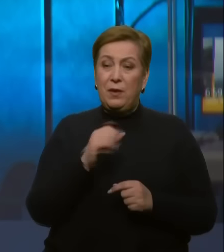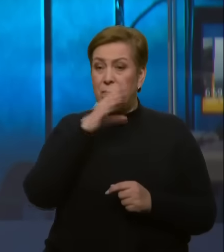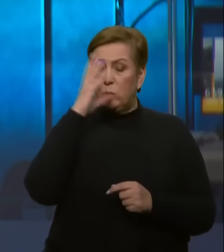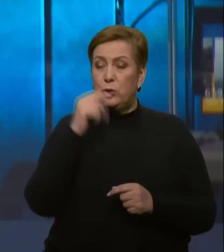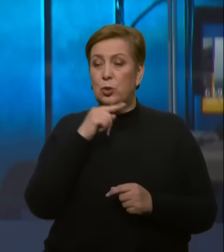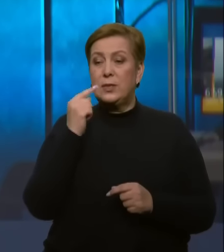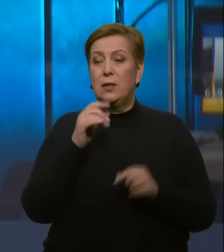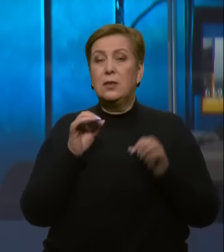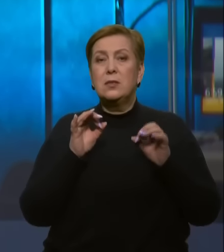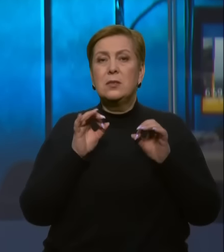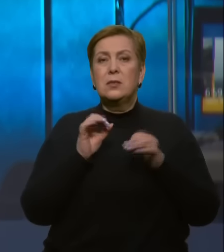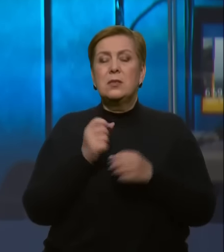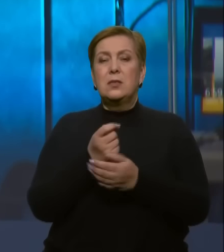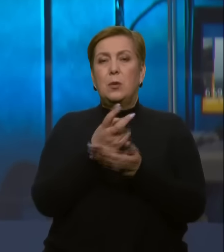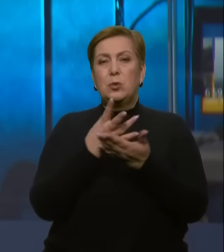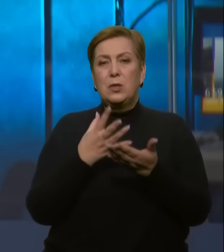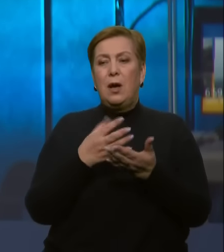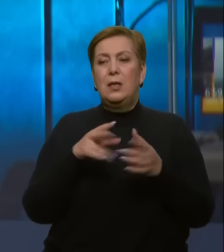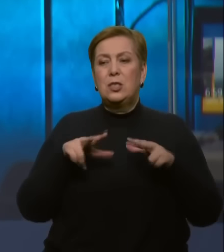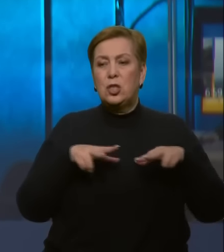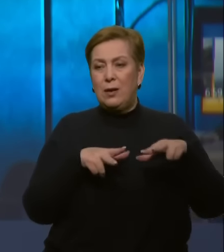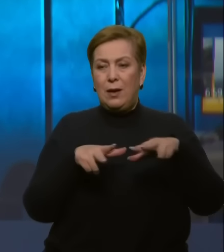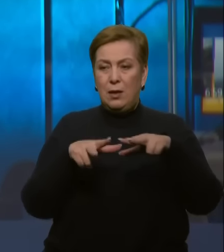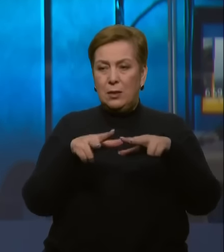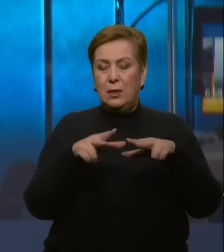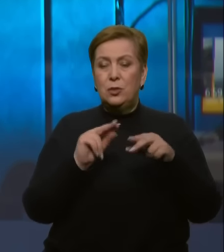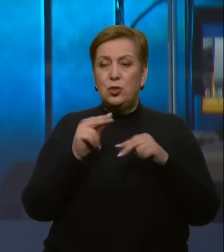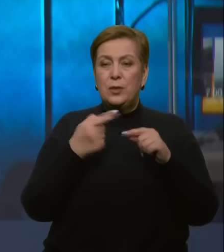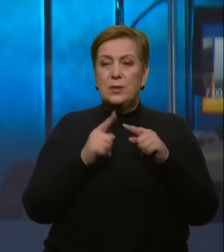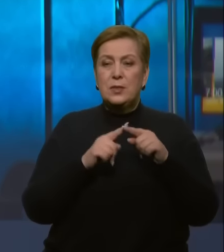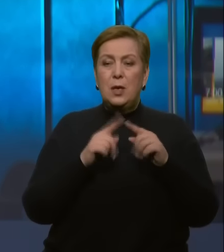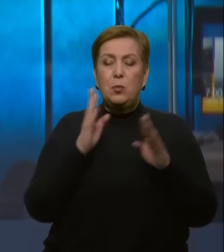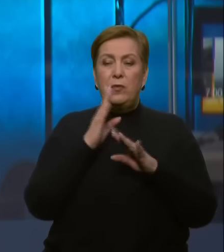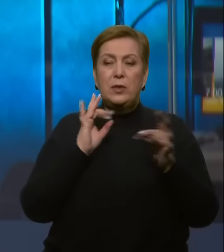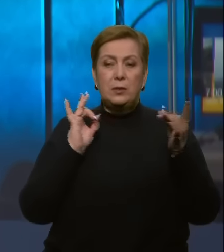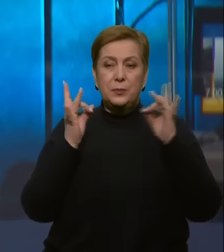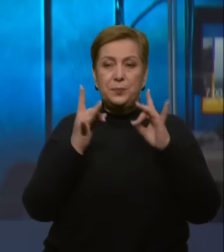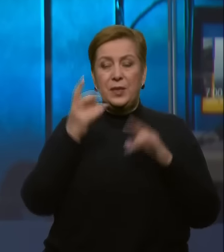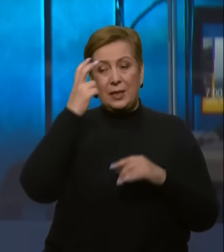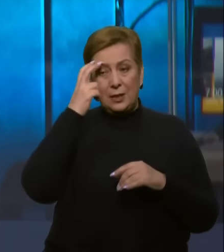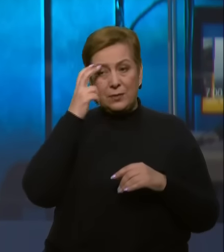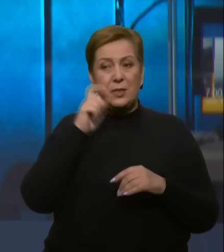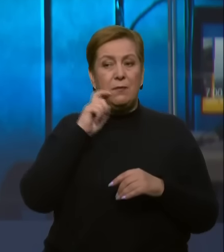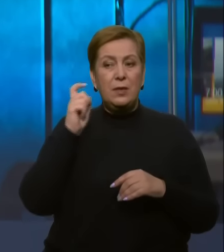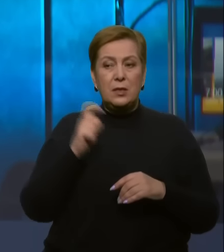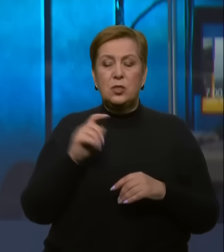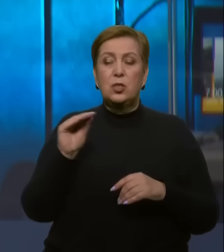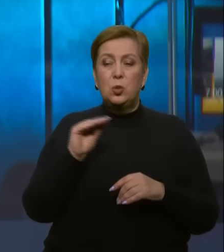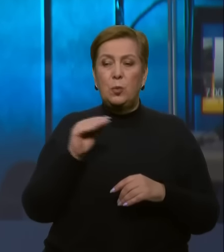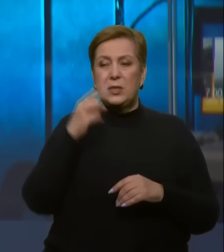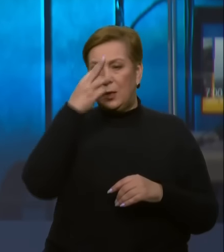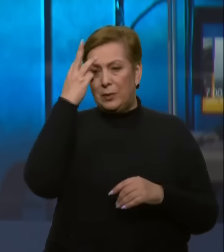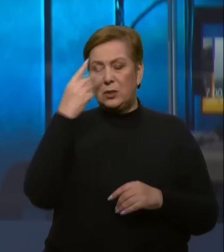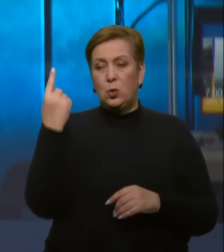Вночі росіяни запускали по Україні шахеди. Через це повітряні сили оголошували тривогу у Київській, Вінницькій, Житомирській та